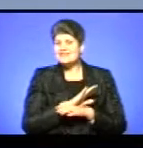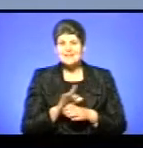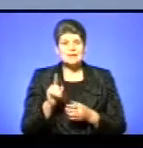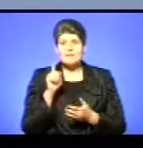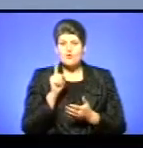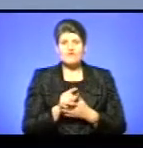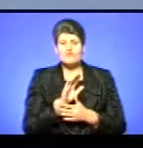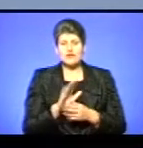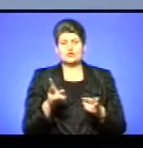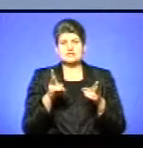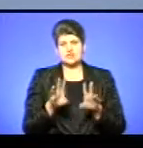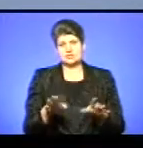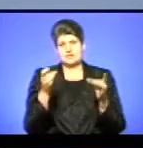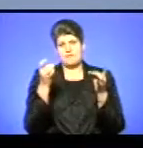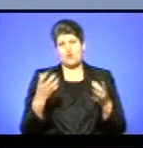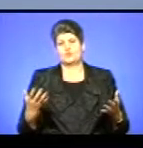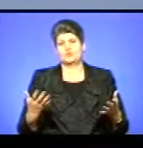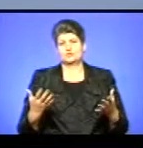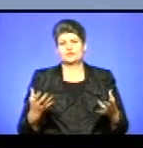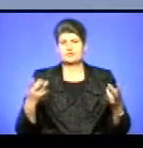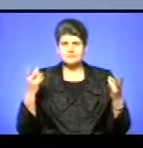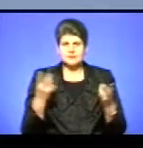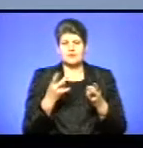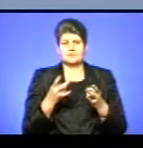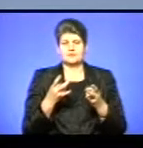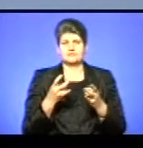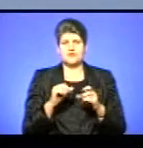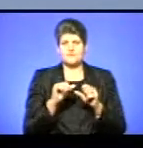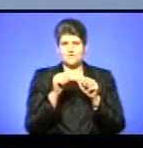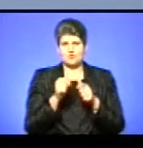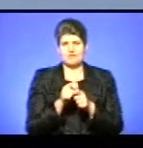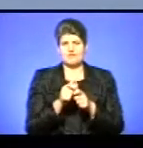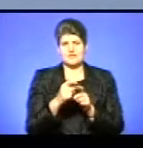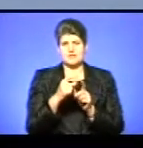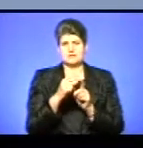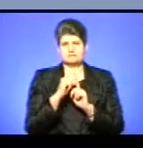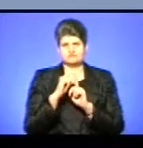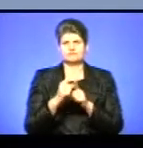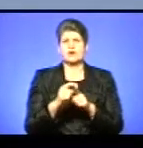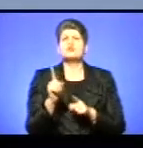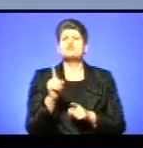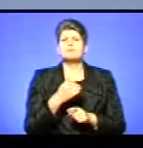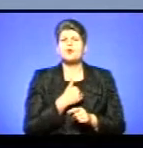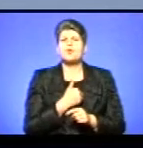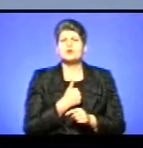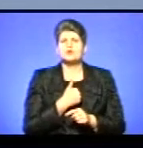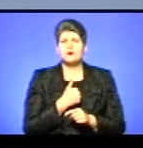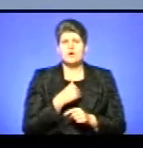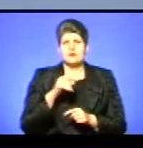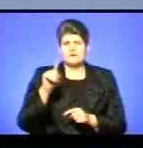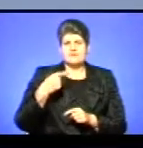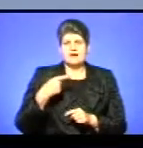залишитись просто так. Ми повинні формулювати тезу від громадськості, чого ми насправді хочемо відвлади.